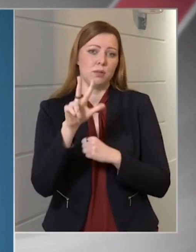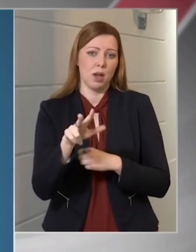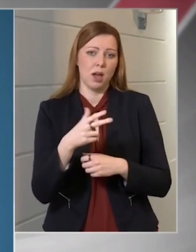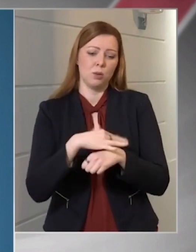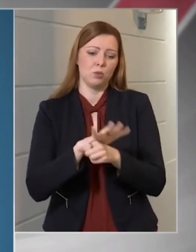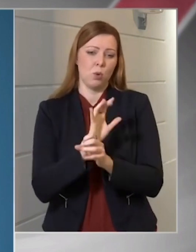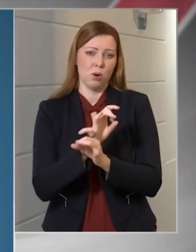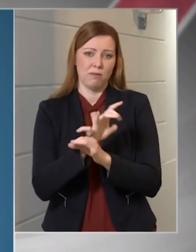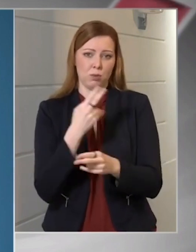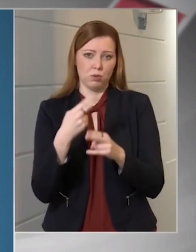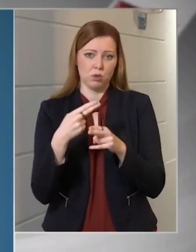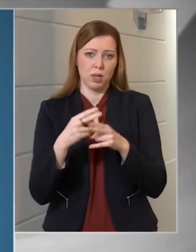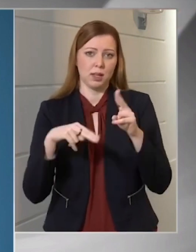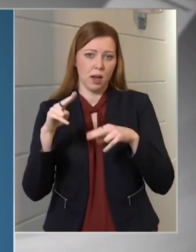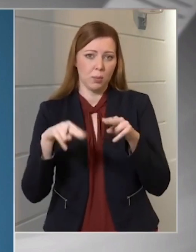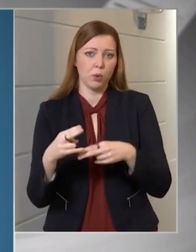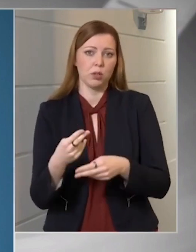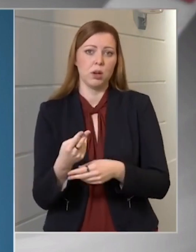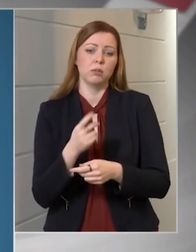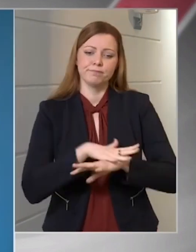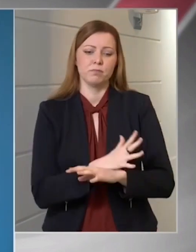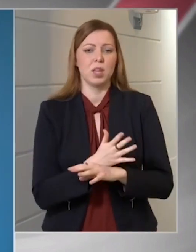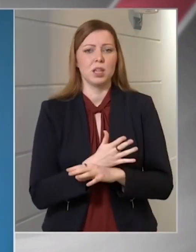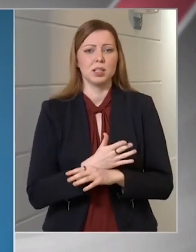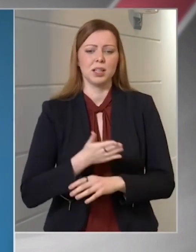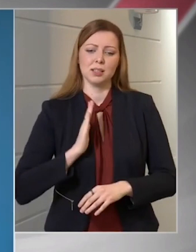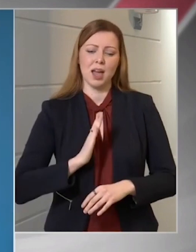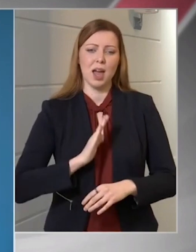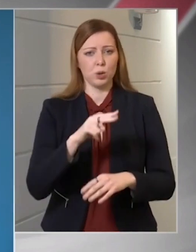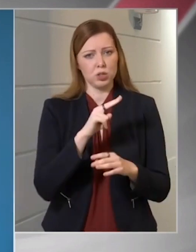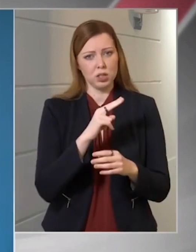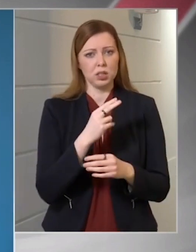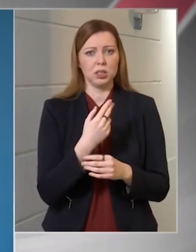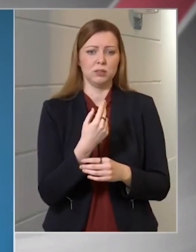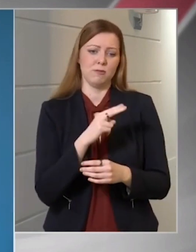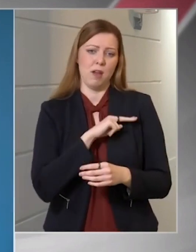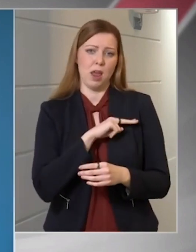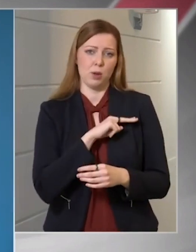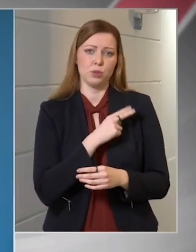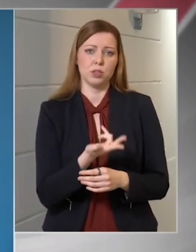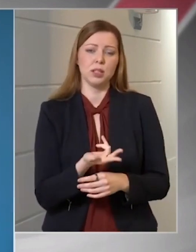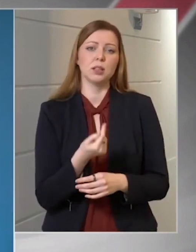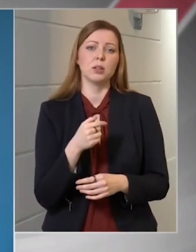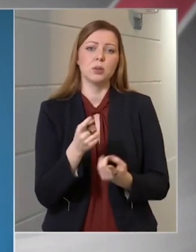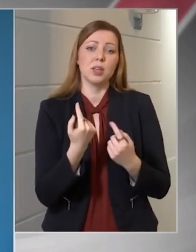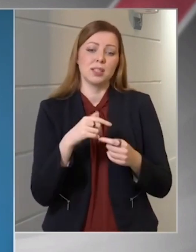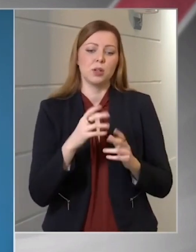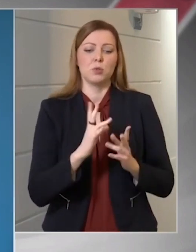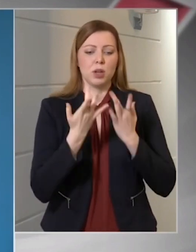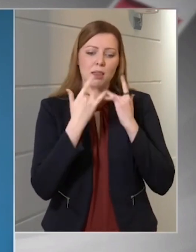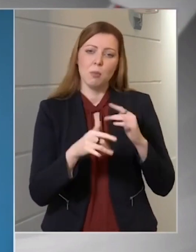magával, arról mindenképp tájékoztatnia kell az orvost, hiszen csak az ő jóváhagyásával szedheti be őket, mondták a